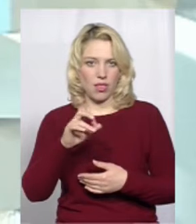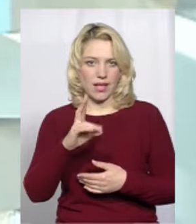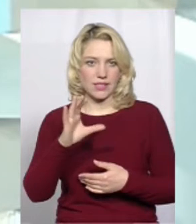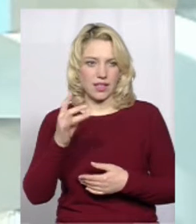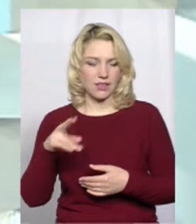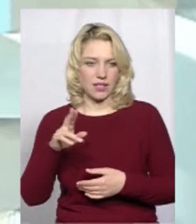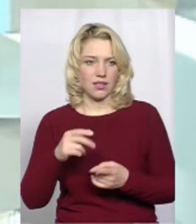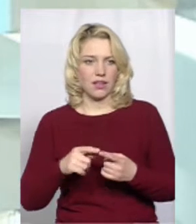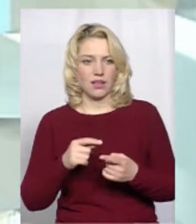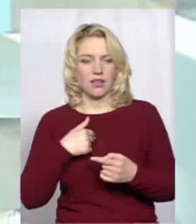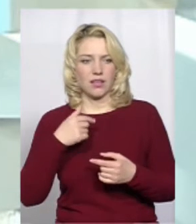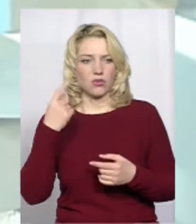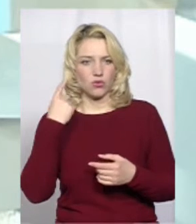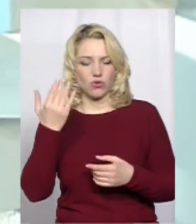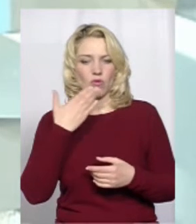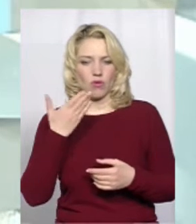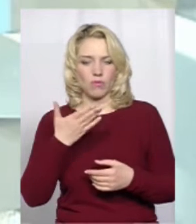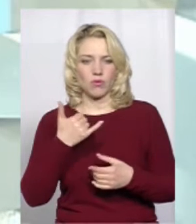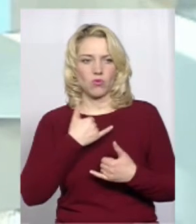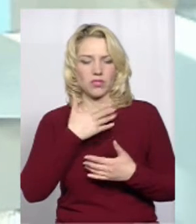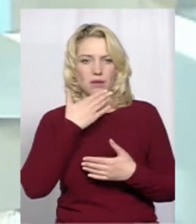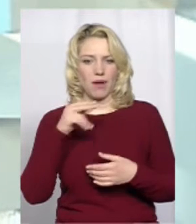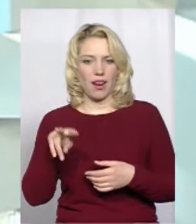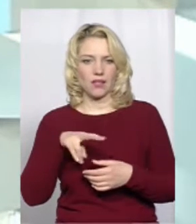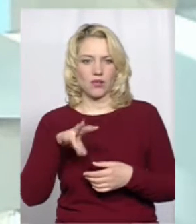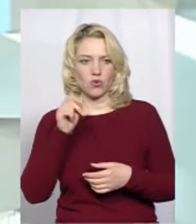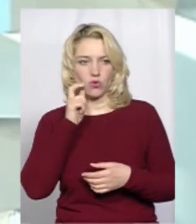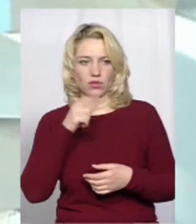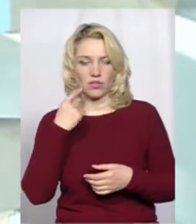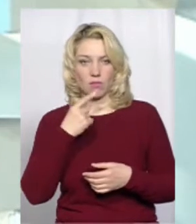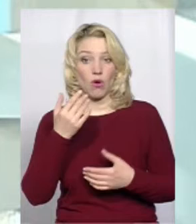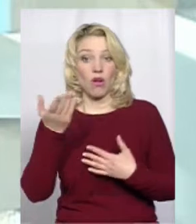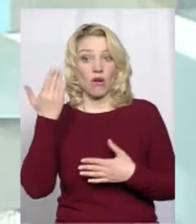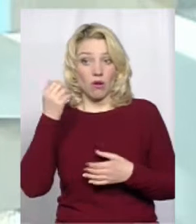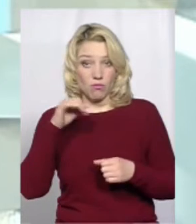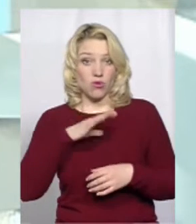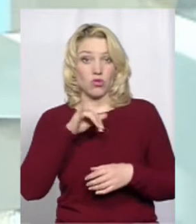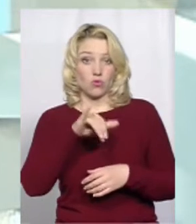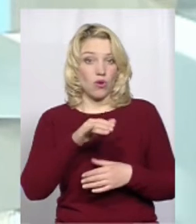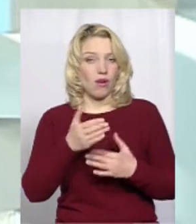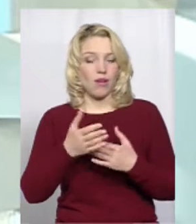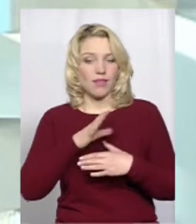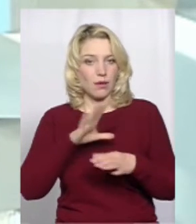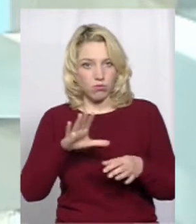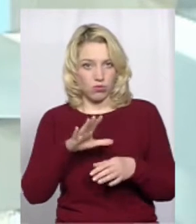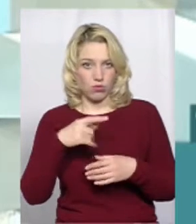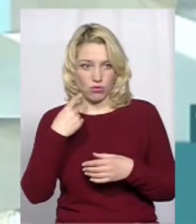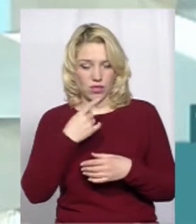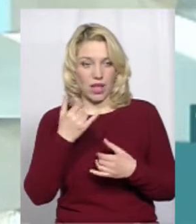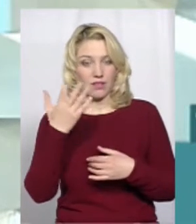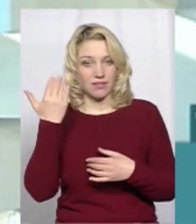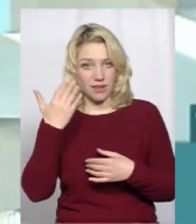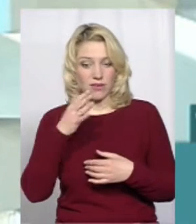що він каже, що наче немає літератури на українській мові. Може, на той час, наразі в нього і не було. Зараз,